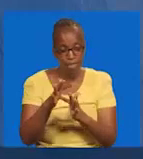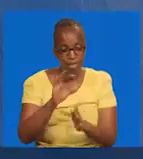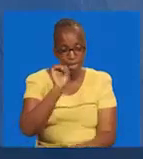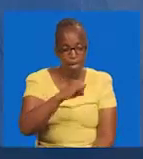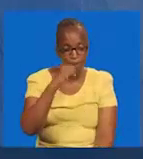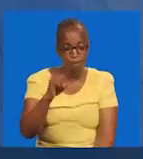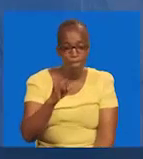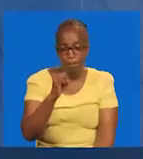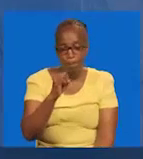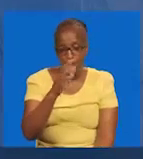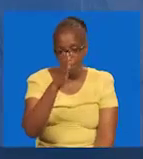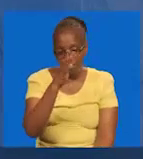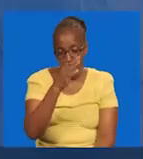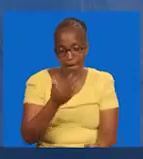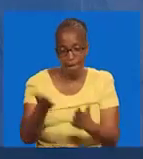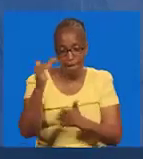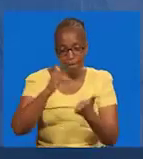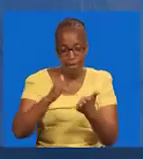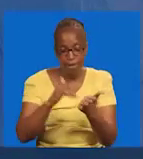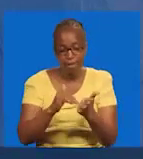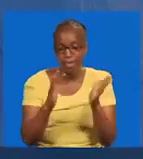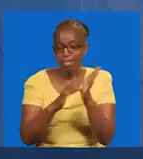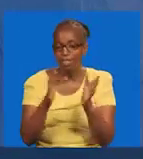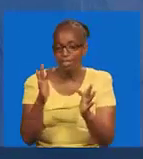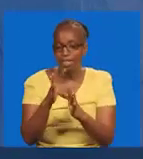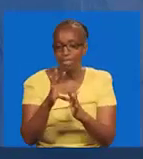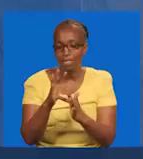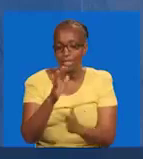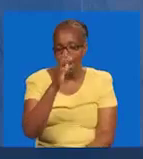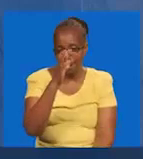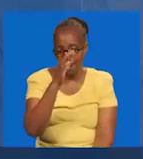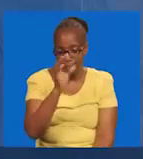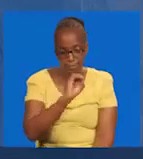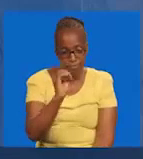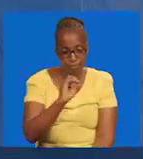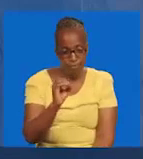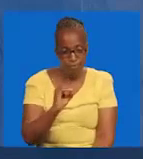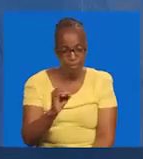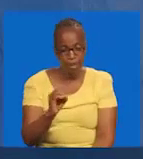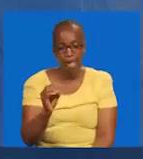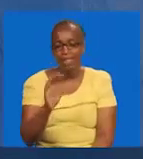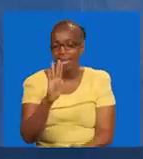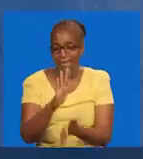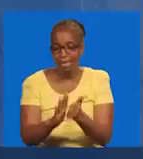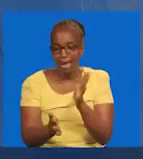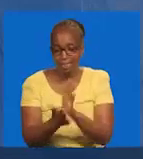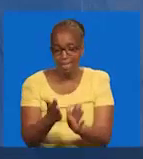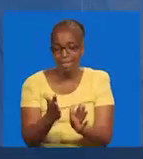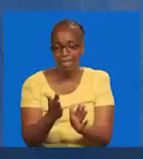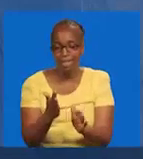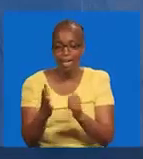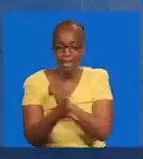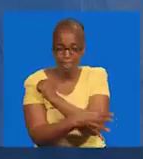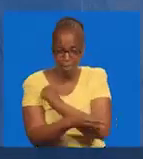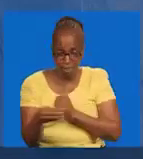muongo tena. Yesu ni wakweli. Yesu si muongo. Hakuna mambo ya uibaji,